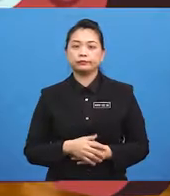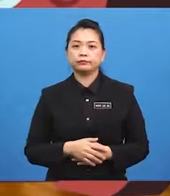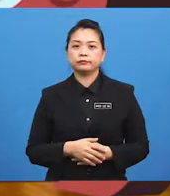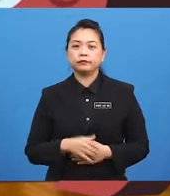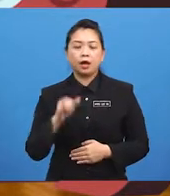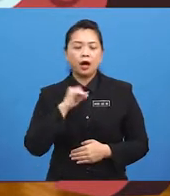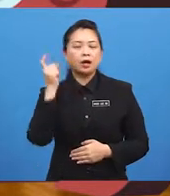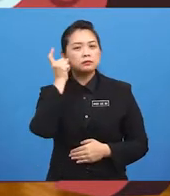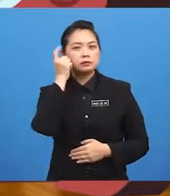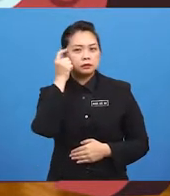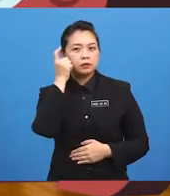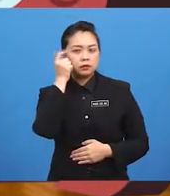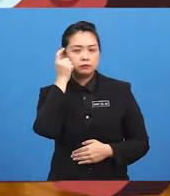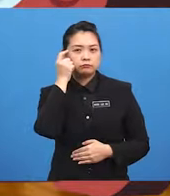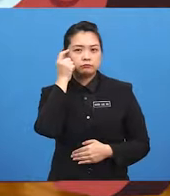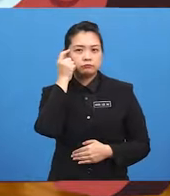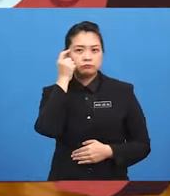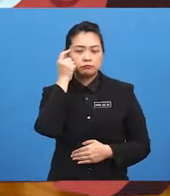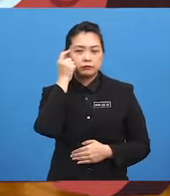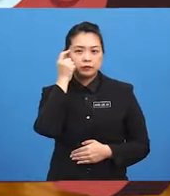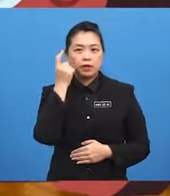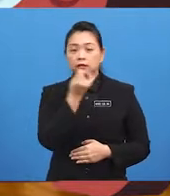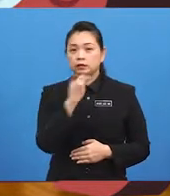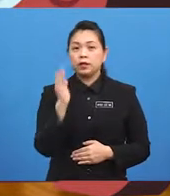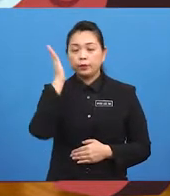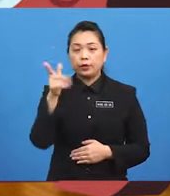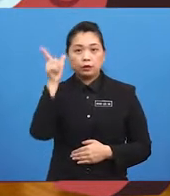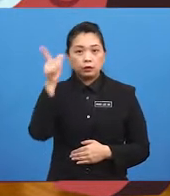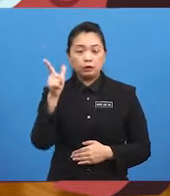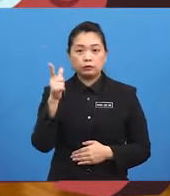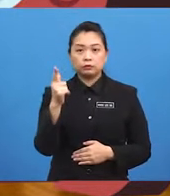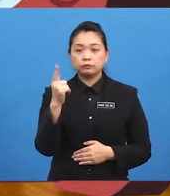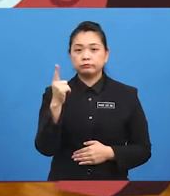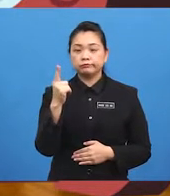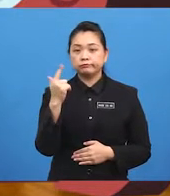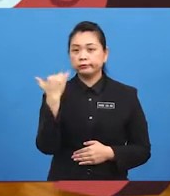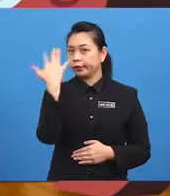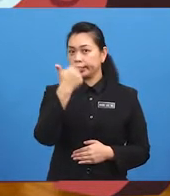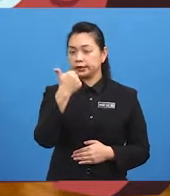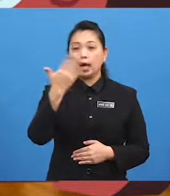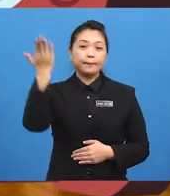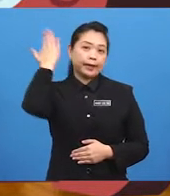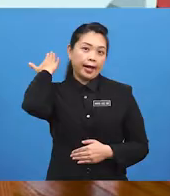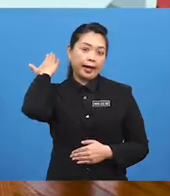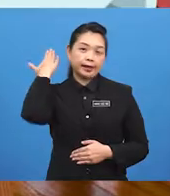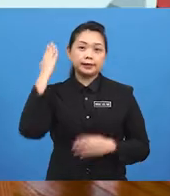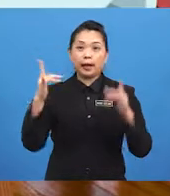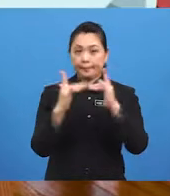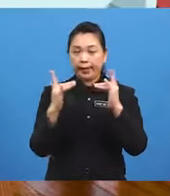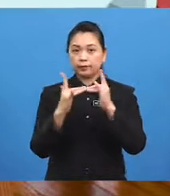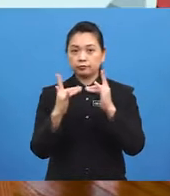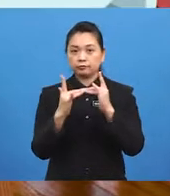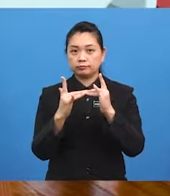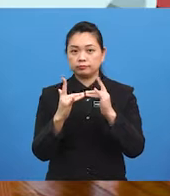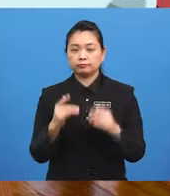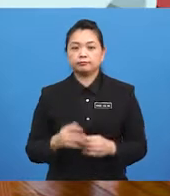I think they will look nice behind the bed They